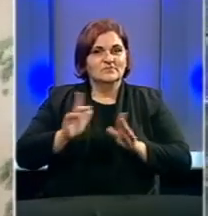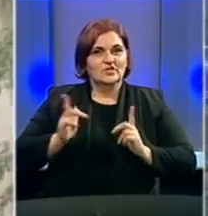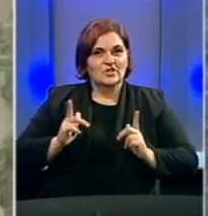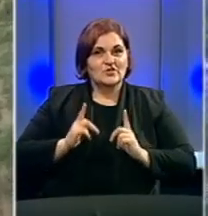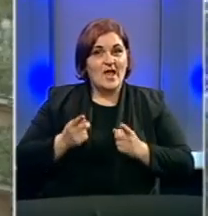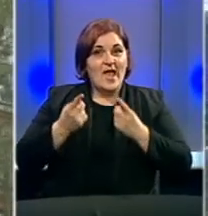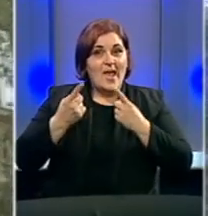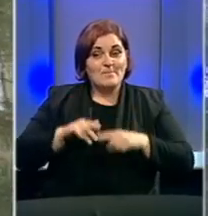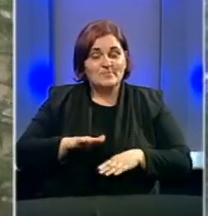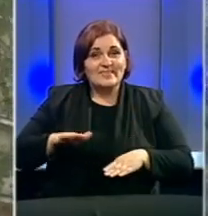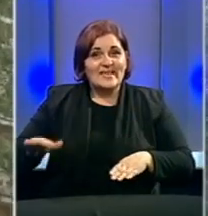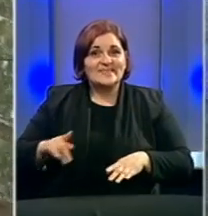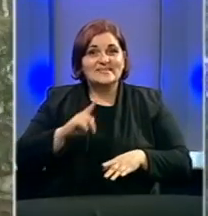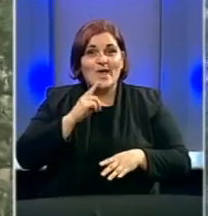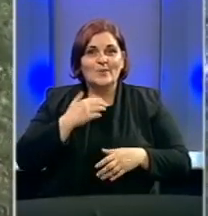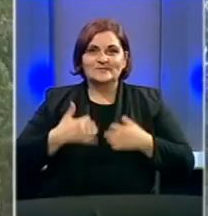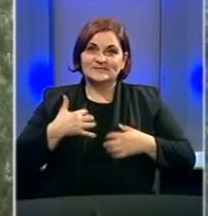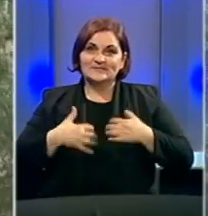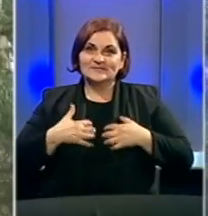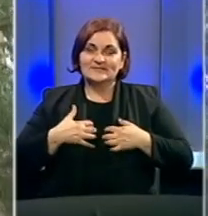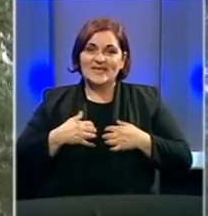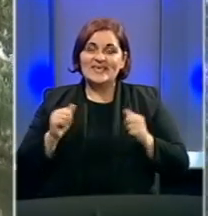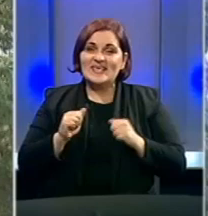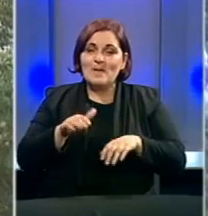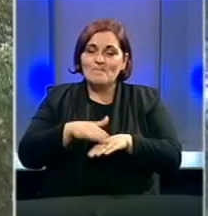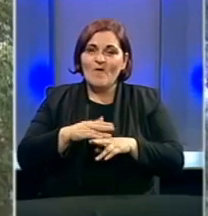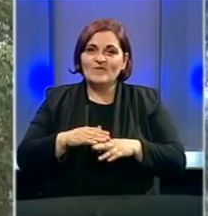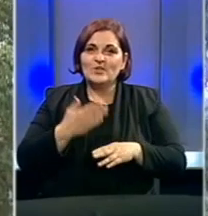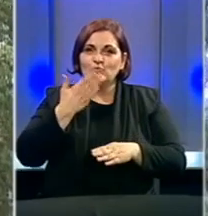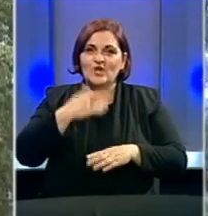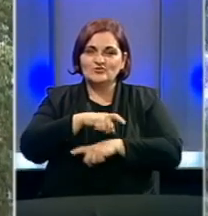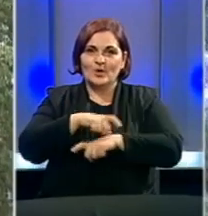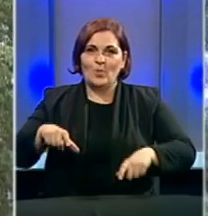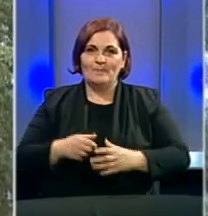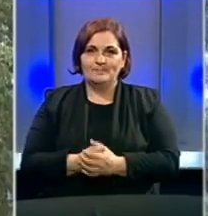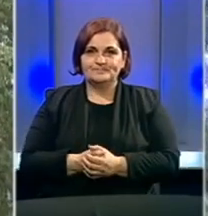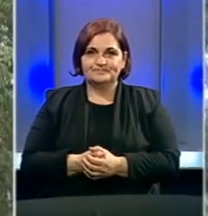Posebno mališani koji sa nestrpljenjem čekaju jesen i povratak uđačke klupe.